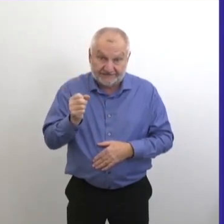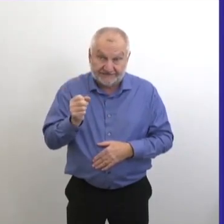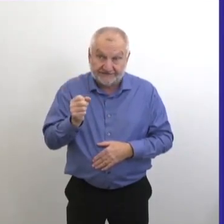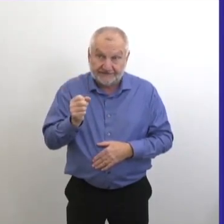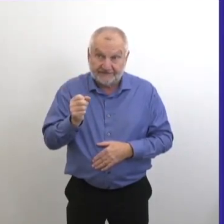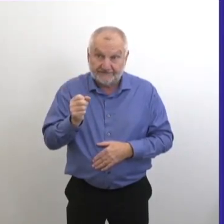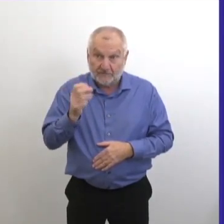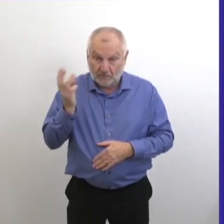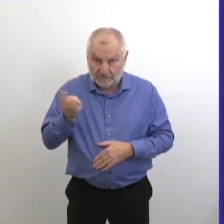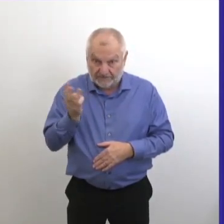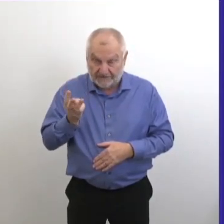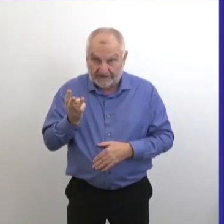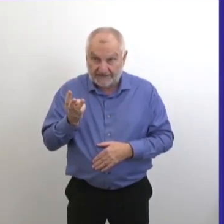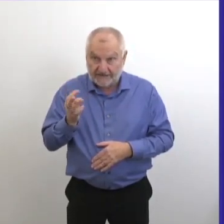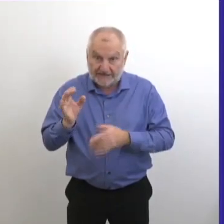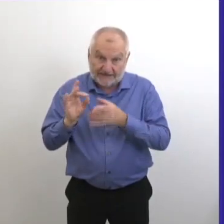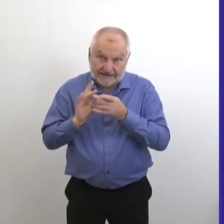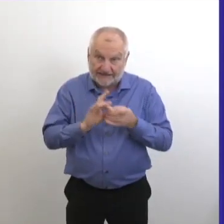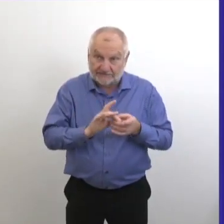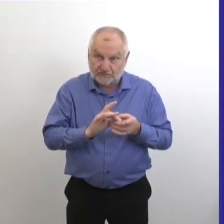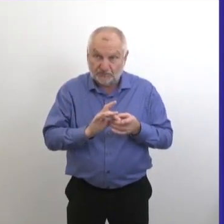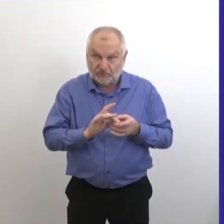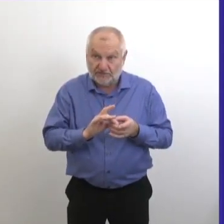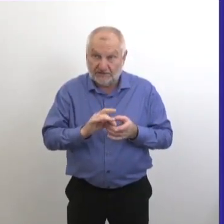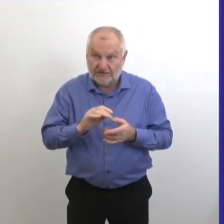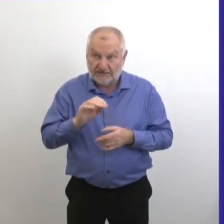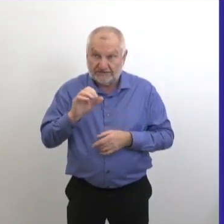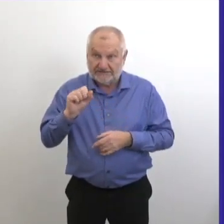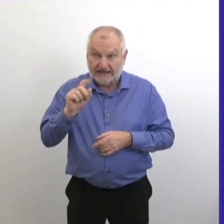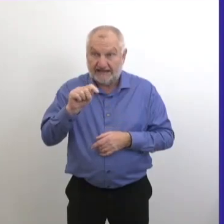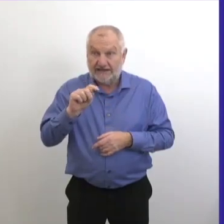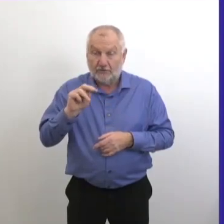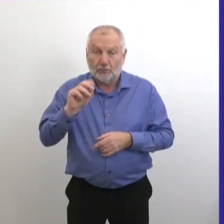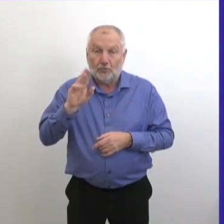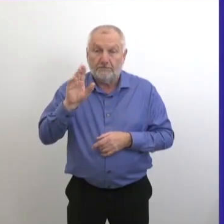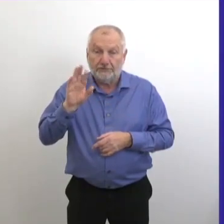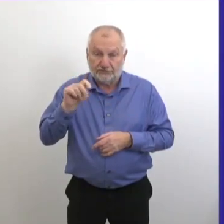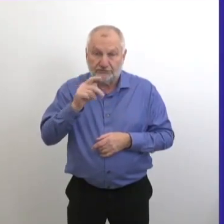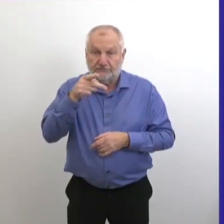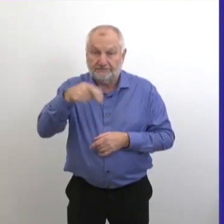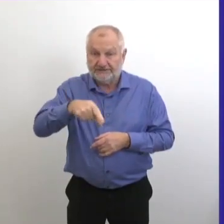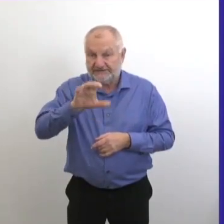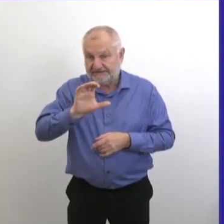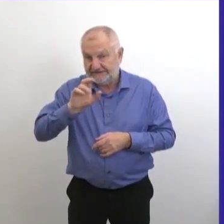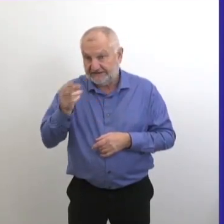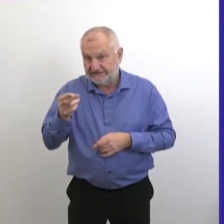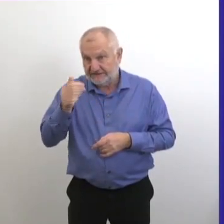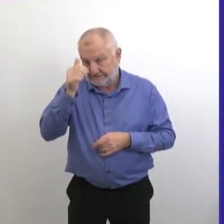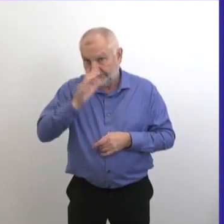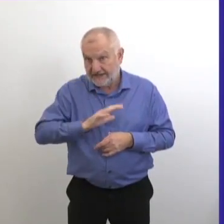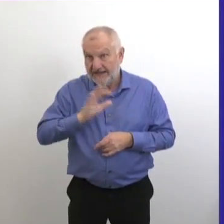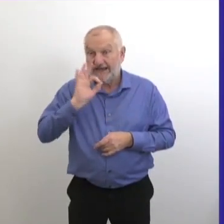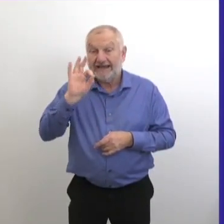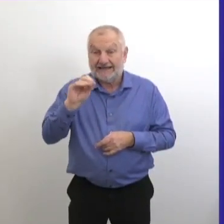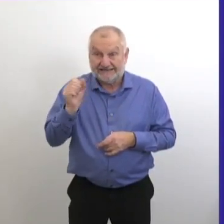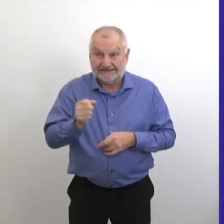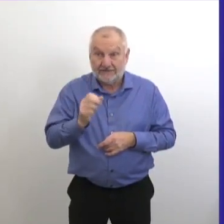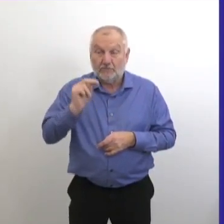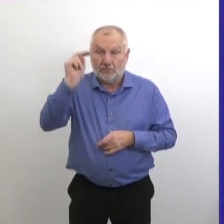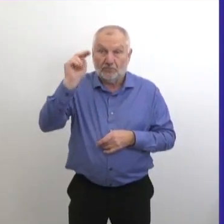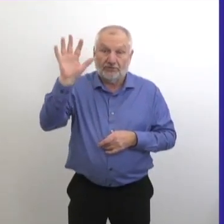épidémique au Centre de soins personnels Saint-Norbert, et un non-ingénaire de la région du Nord.